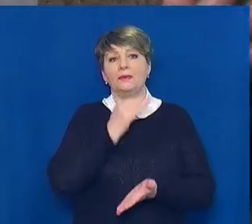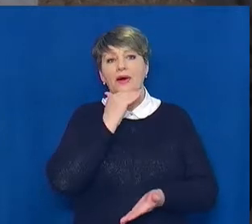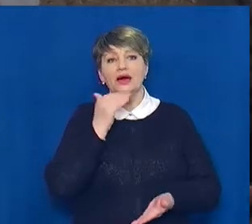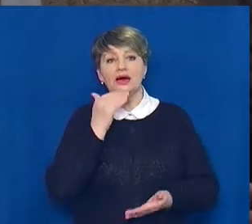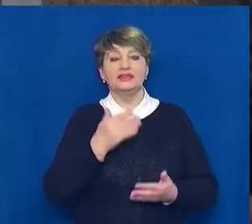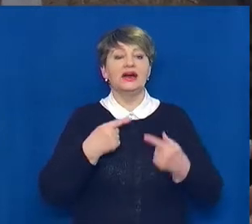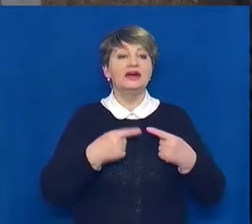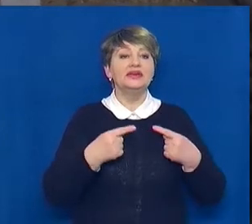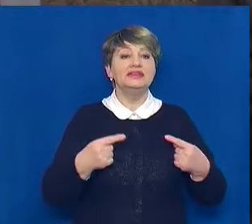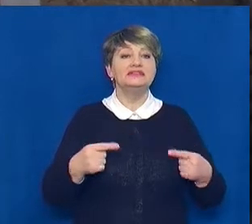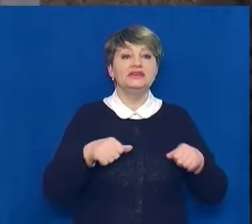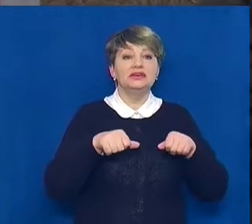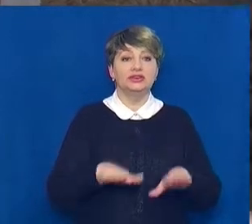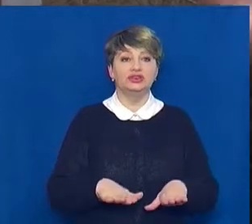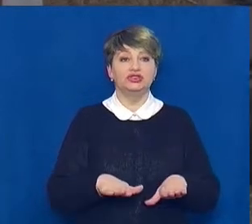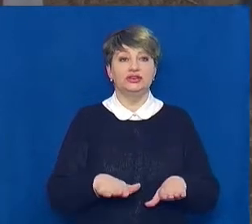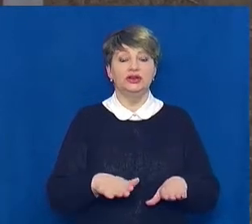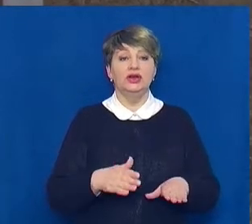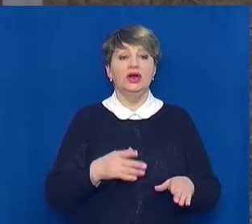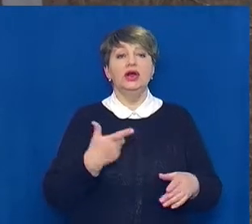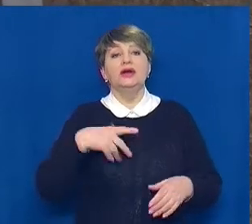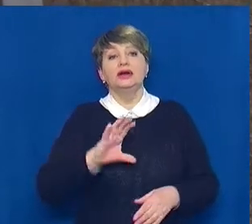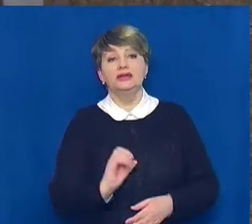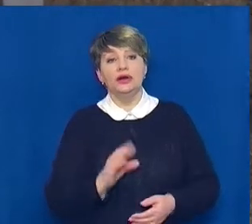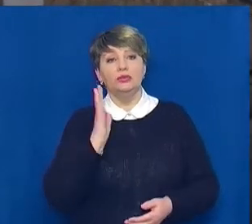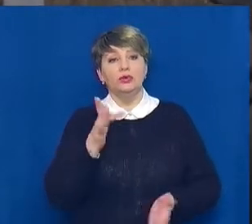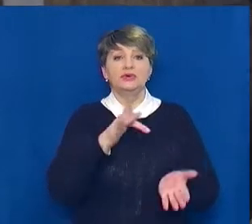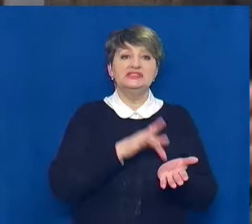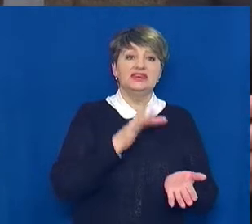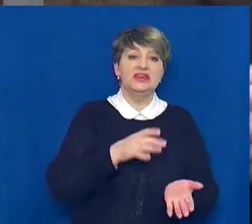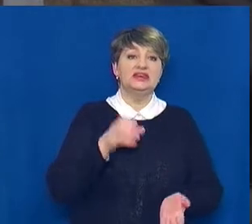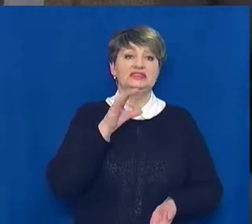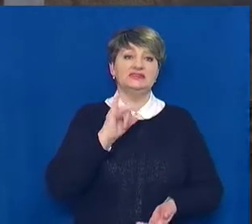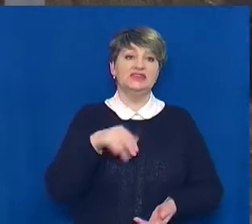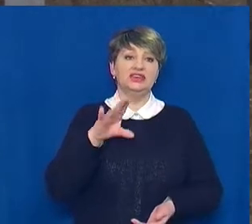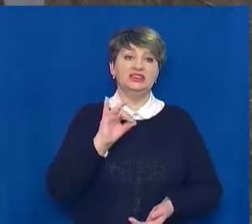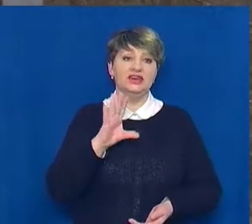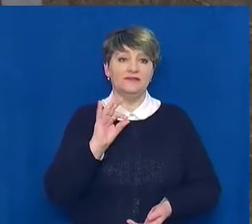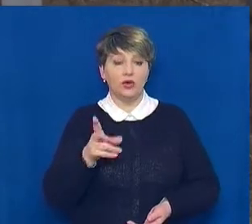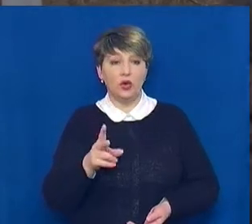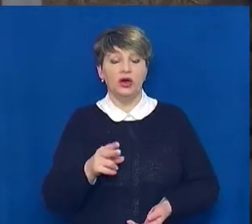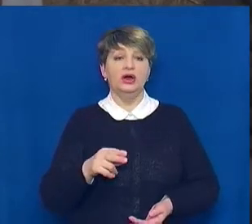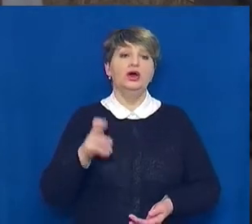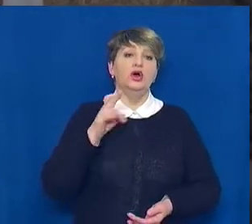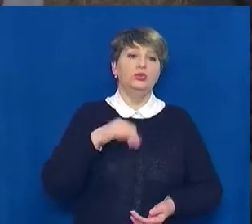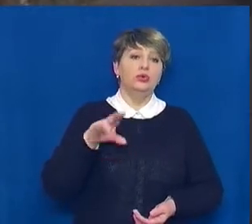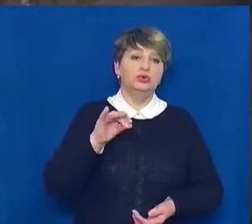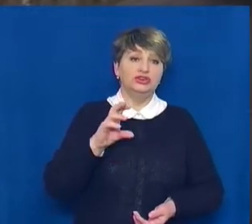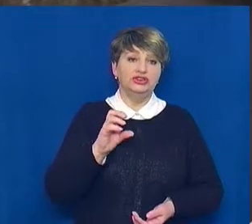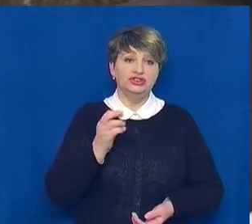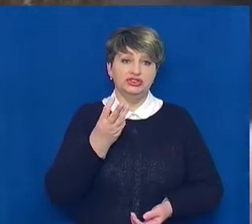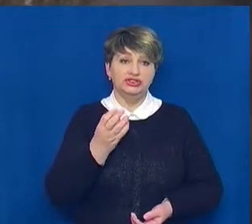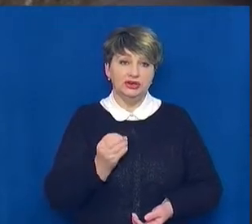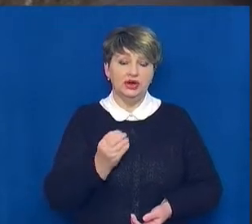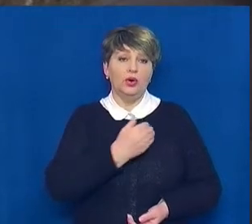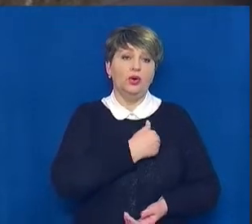різних рішень стосовно, де буде центр, то Свідівок, то Будища, то вони хочуть до Черкасу, то вони не хочуть до Черкасу. Кожен